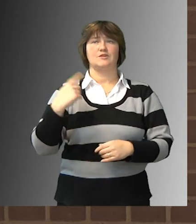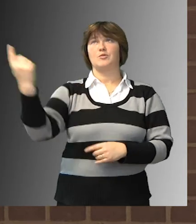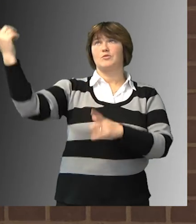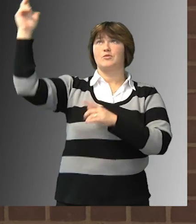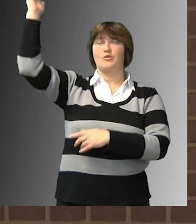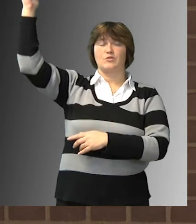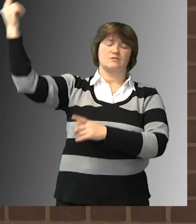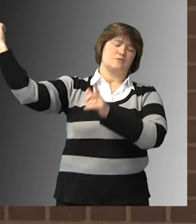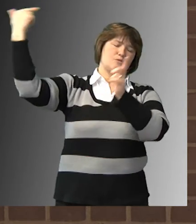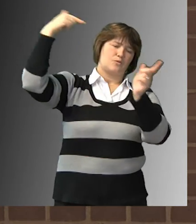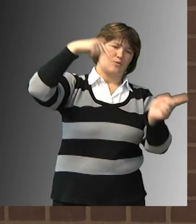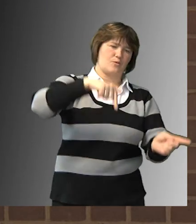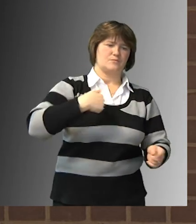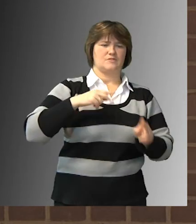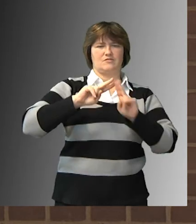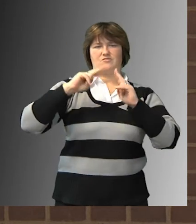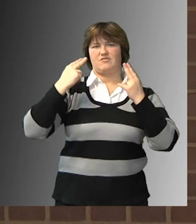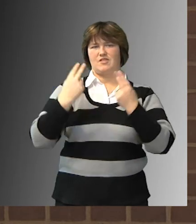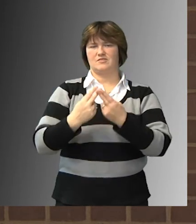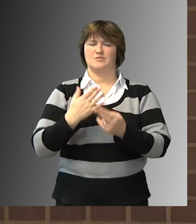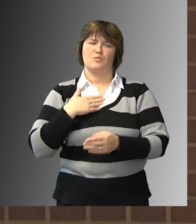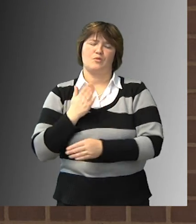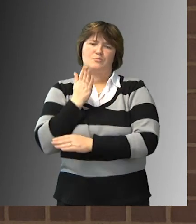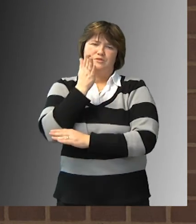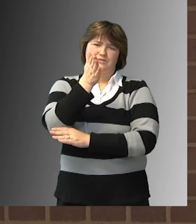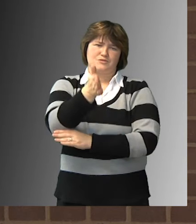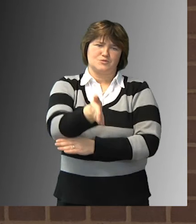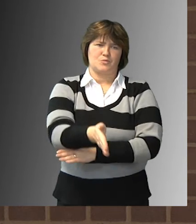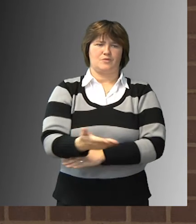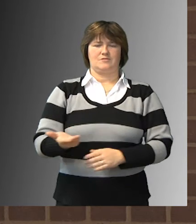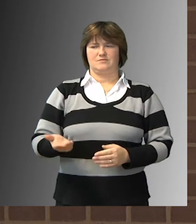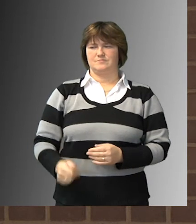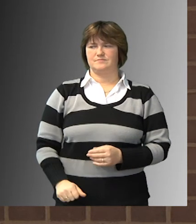kommt. Ein Gott, der uns besuchen will, der unser Leben bereichern will.